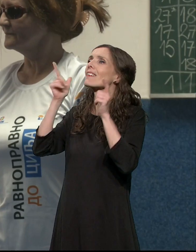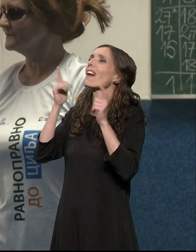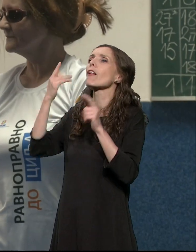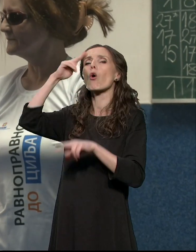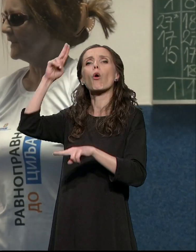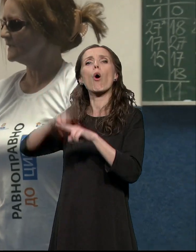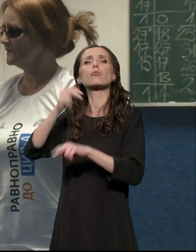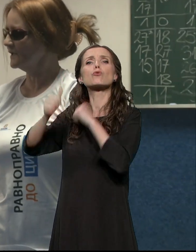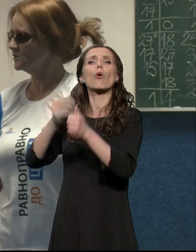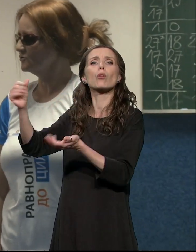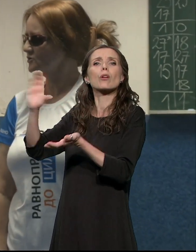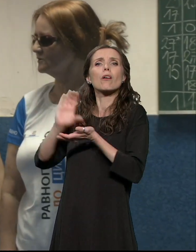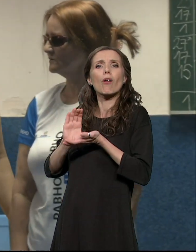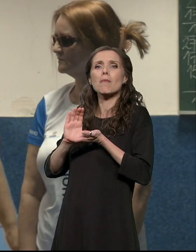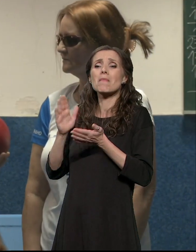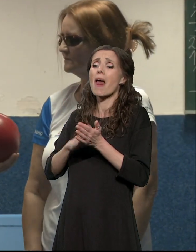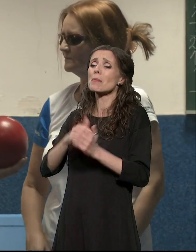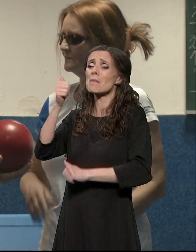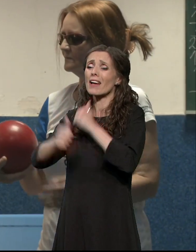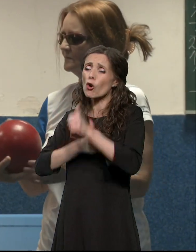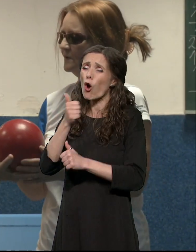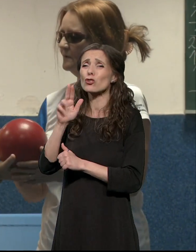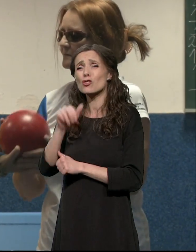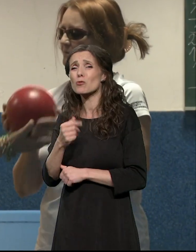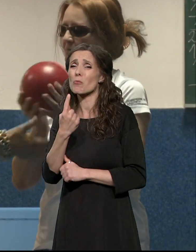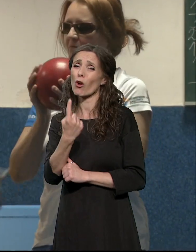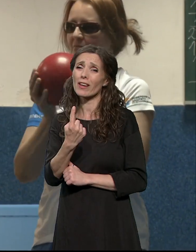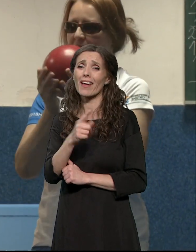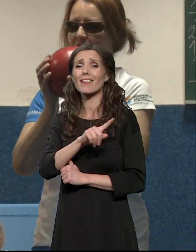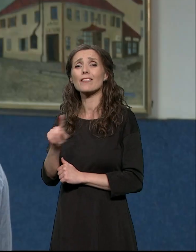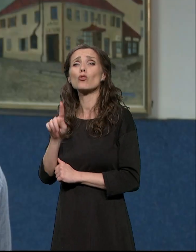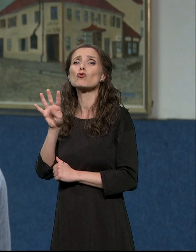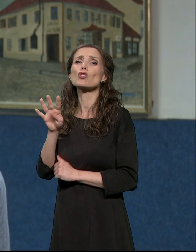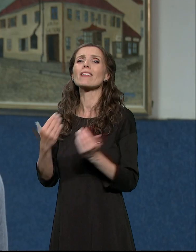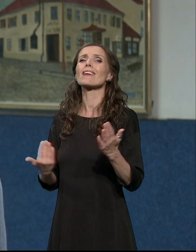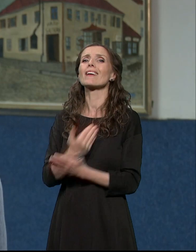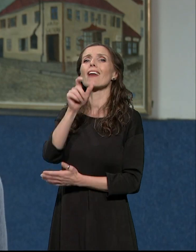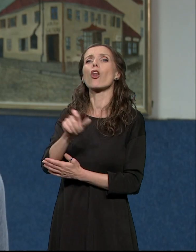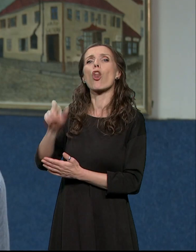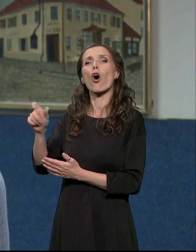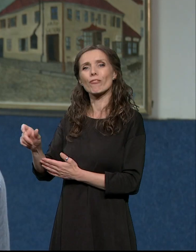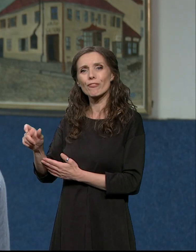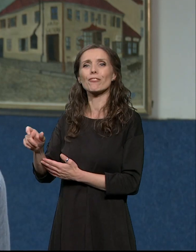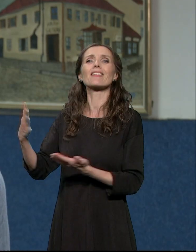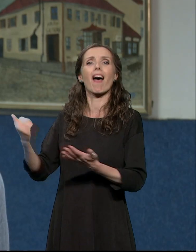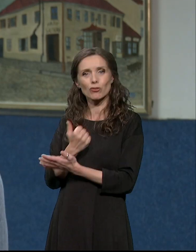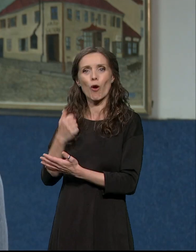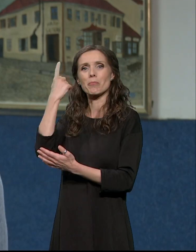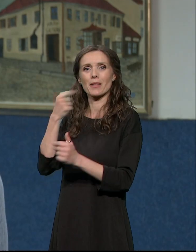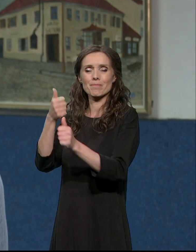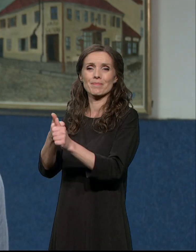tako da u toku godine možemo da primimo recimo jednog do četiri nova korisnika, kažem, sve zavisi od nekog tog prostora